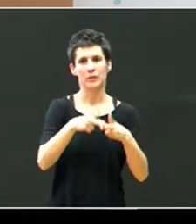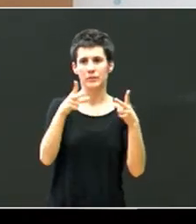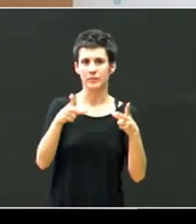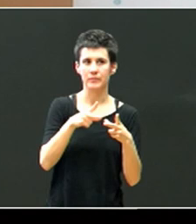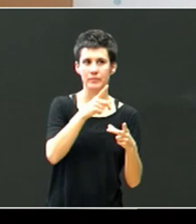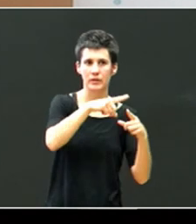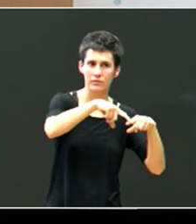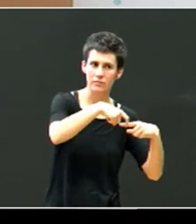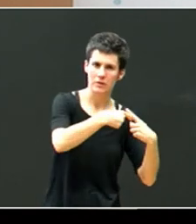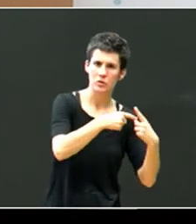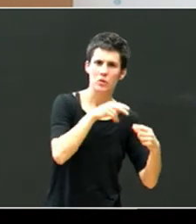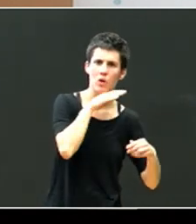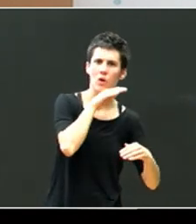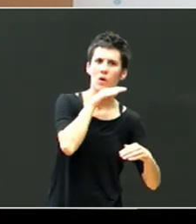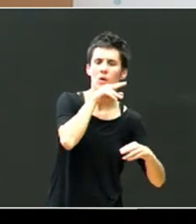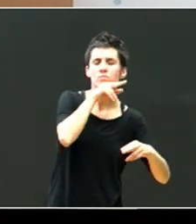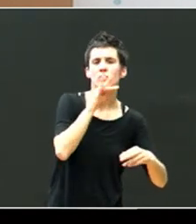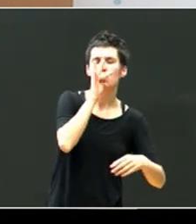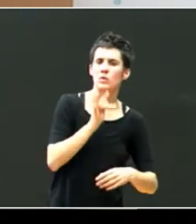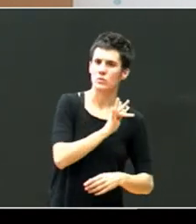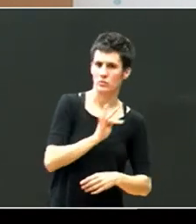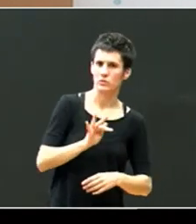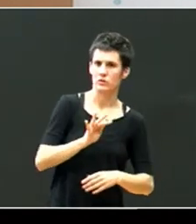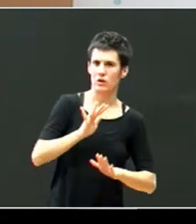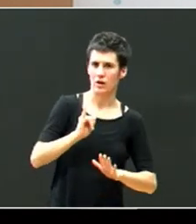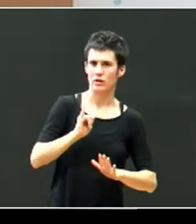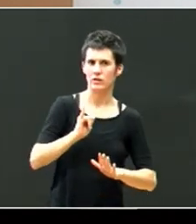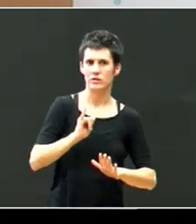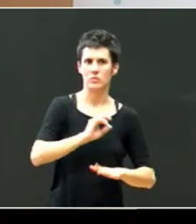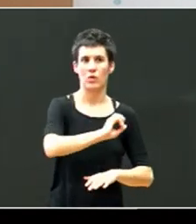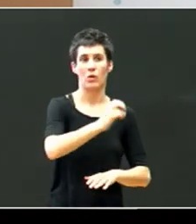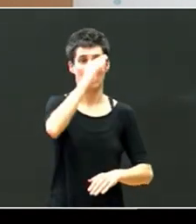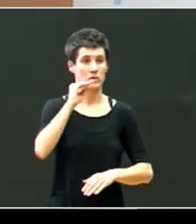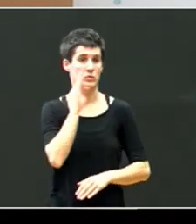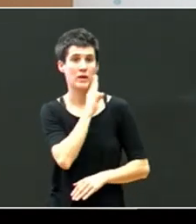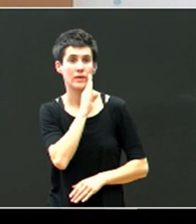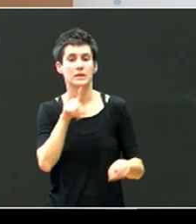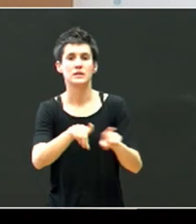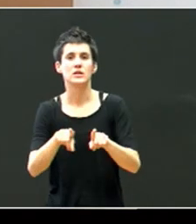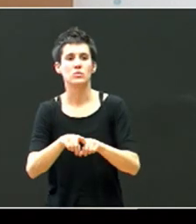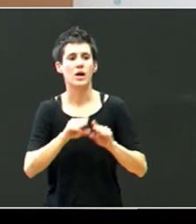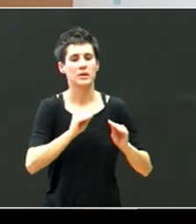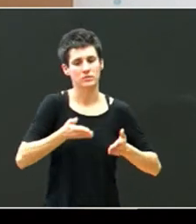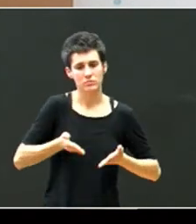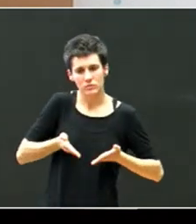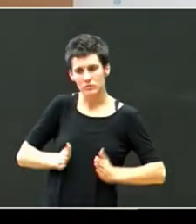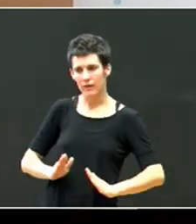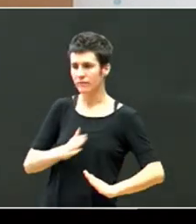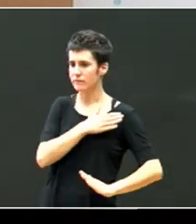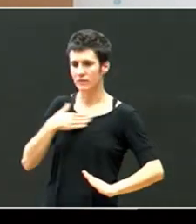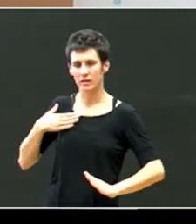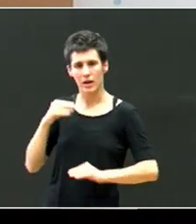zugarrizkoa leginak egiten dute, beste gura zuak bezala, beraien zemea labendako, erantzun, ona, bilakatzea,